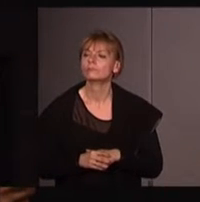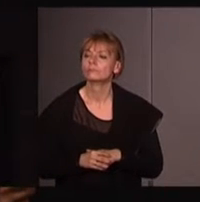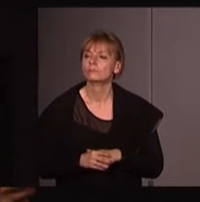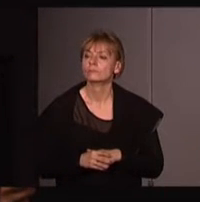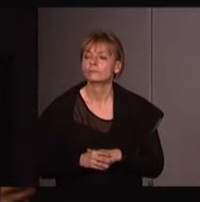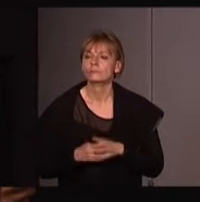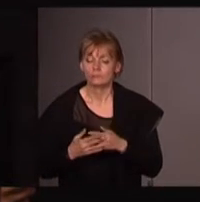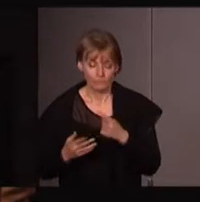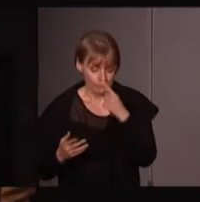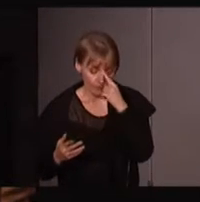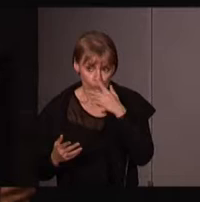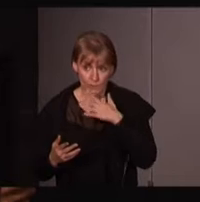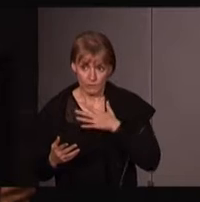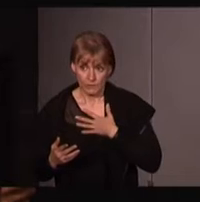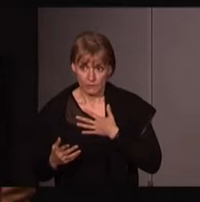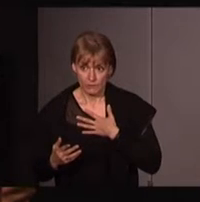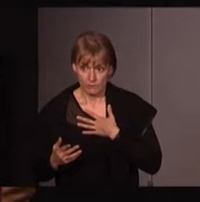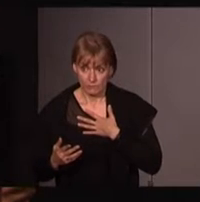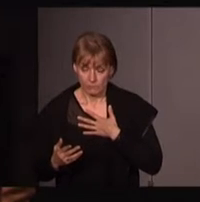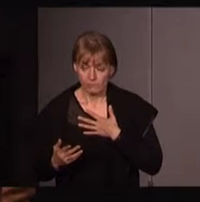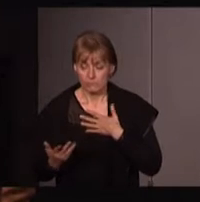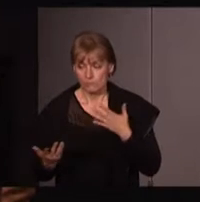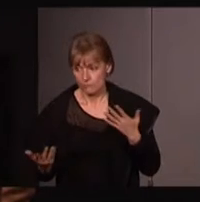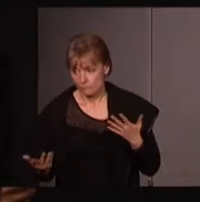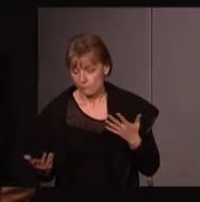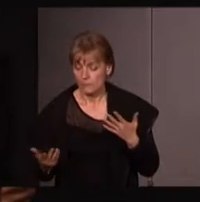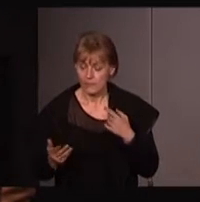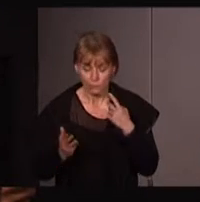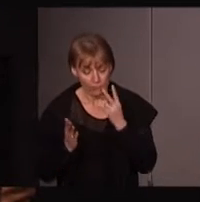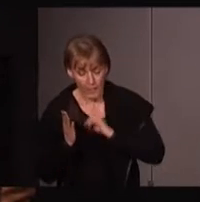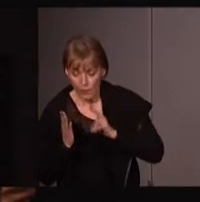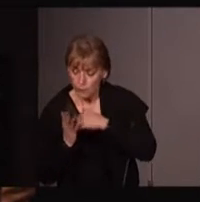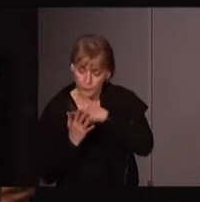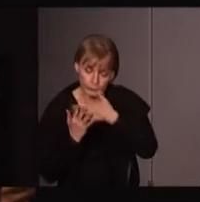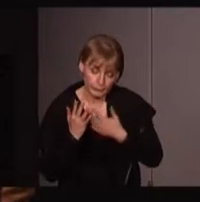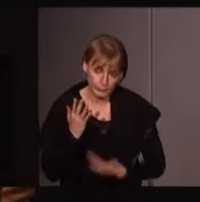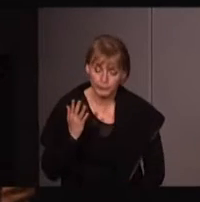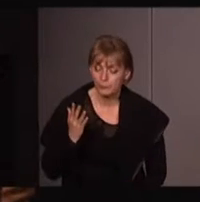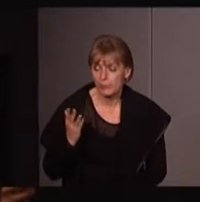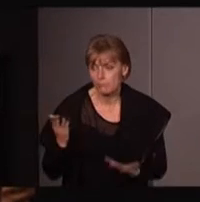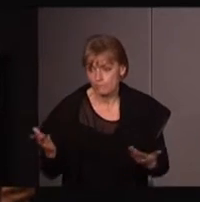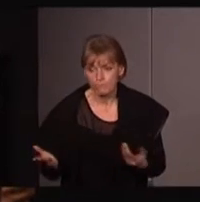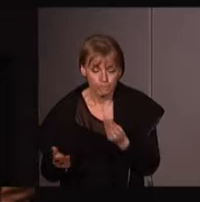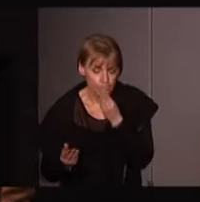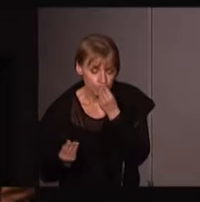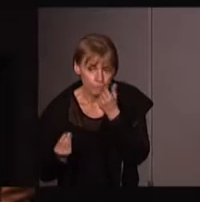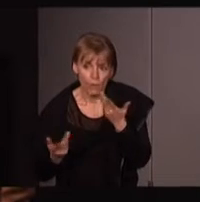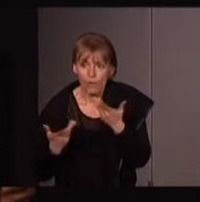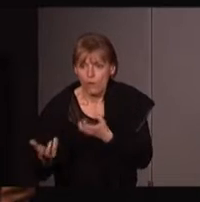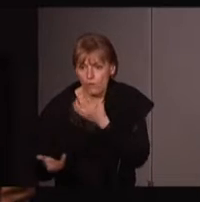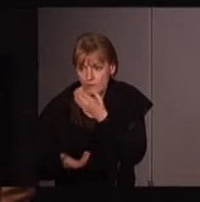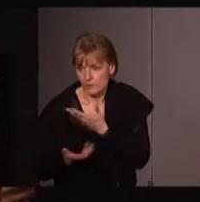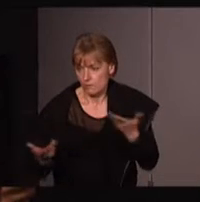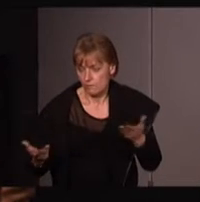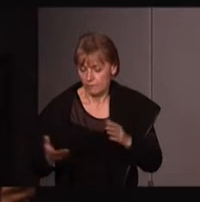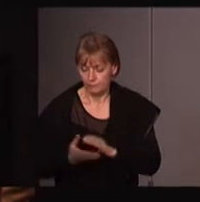à mon sens, et après moult, moult lectures, etc., il me semble que, enfin, ce que j'aurais envie de dire par rapport à